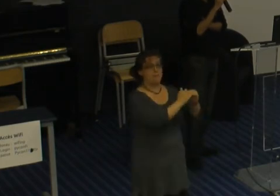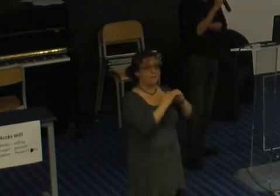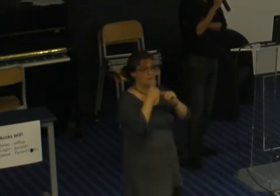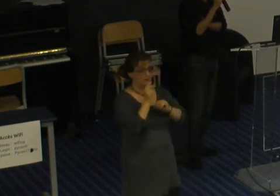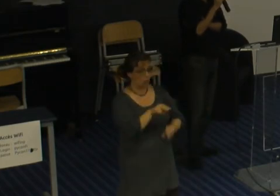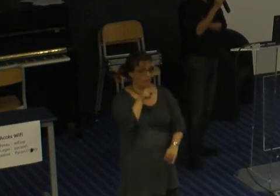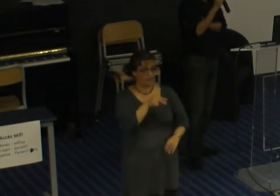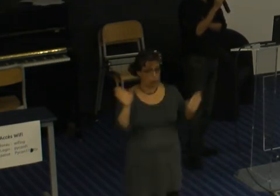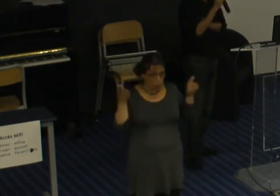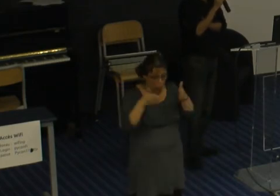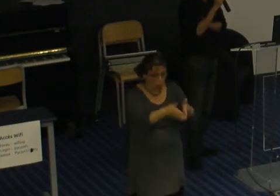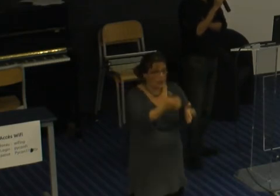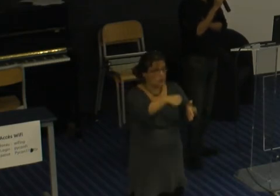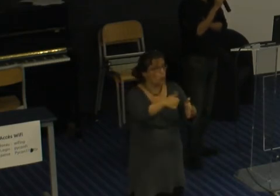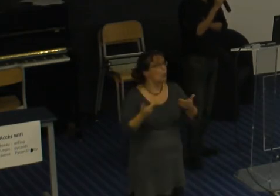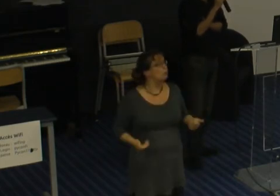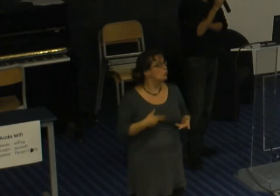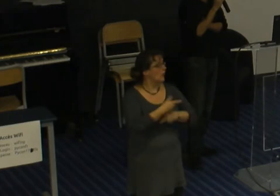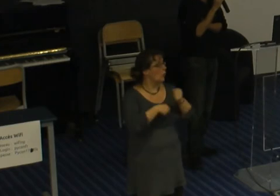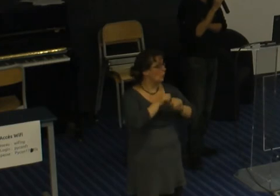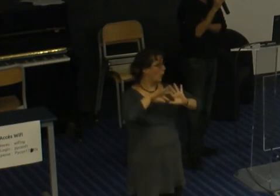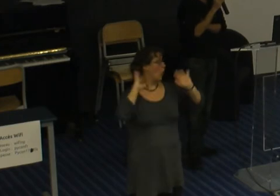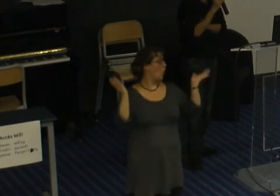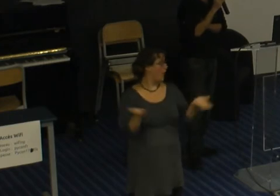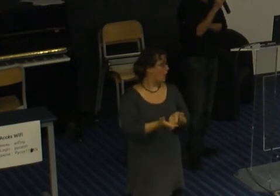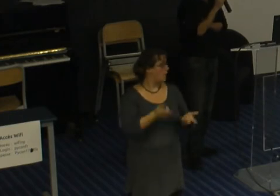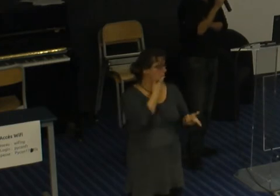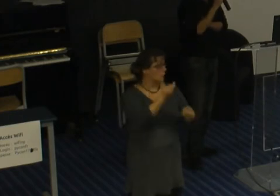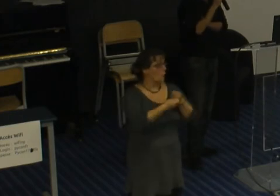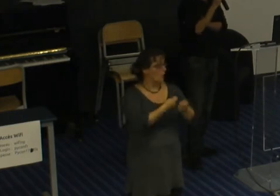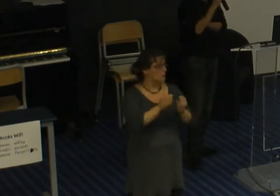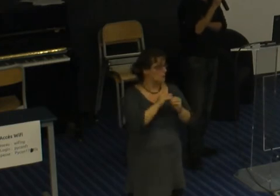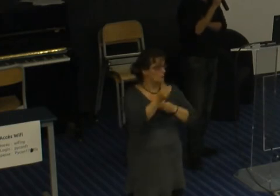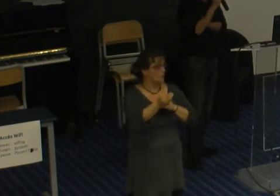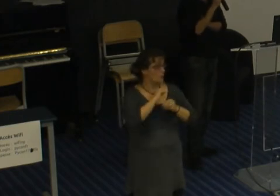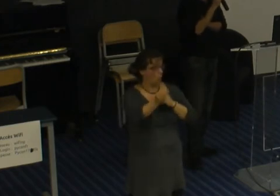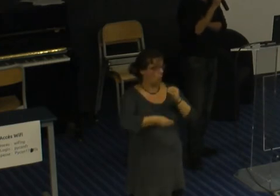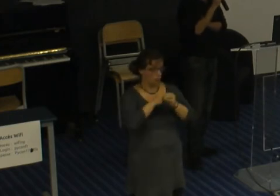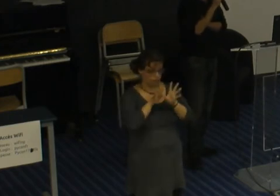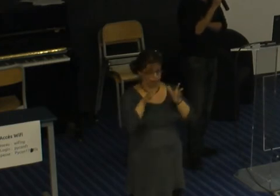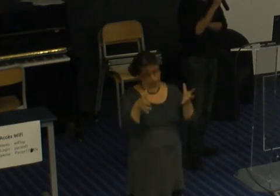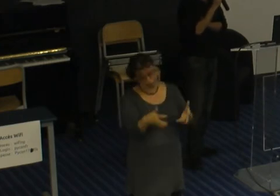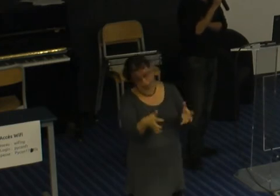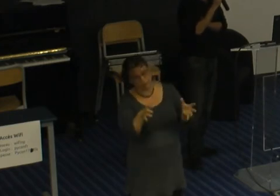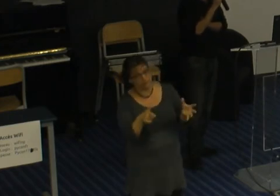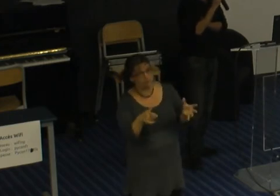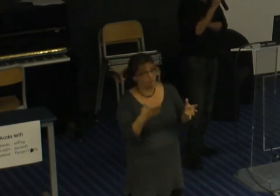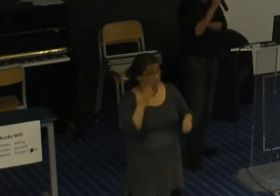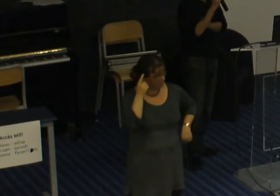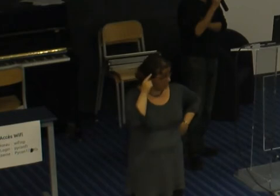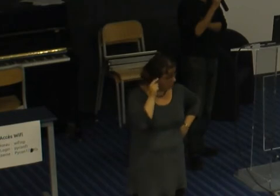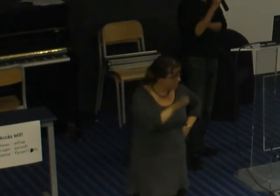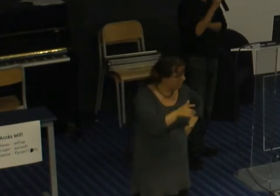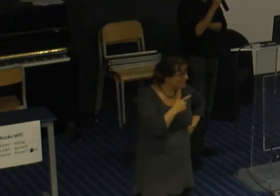on est dans une économie globalisée on va faire du business avec le monde entier est-ce que vous pensez qu'une